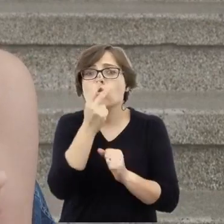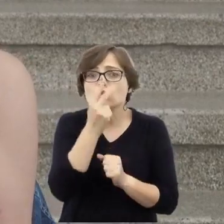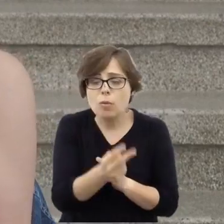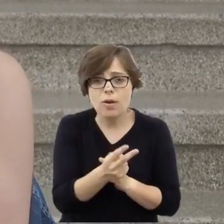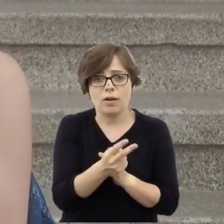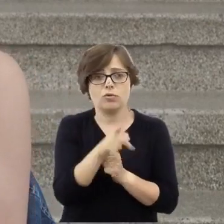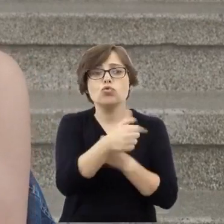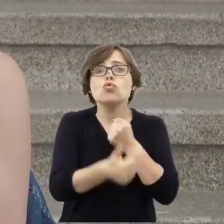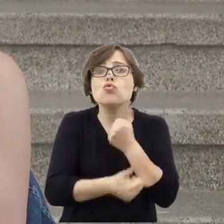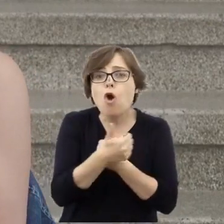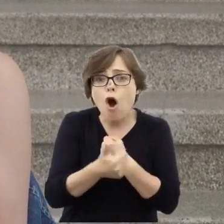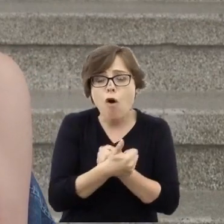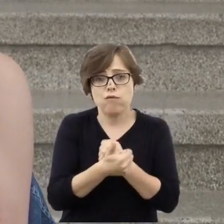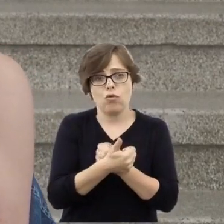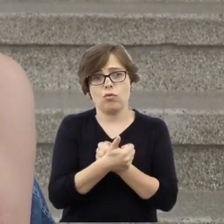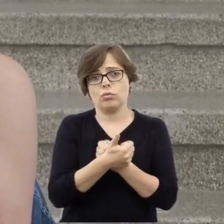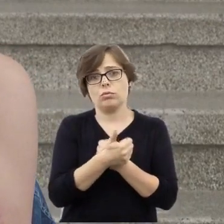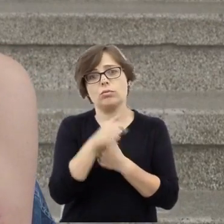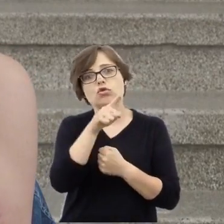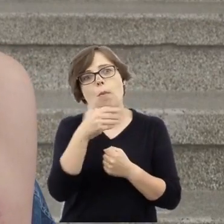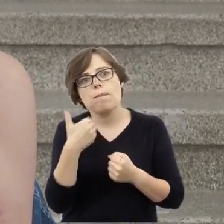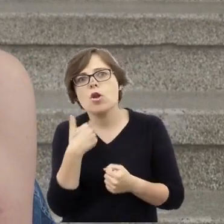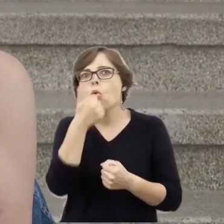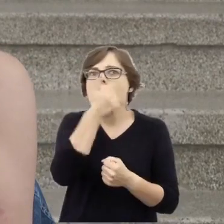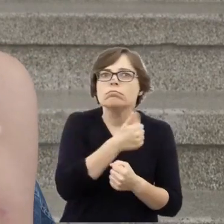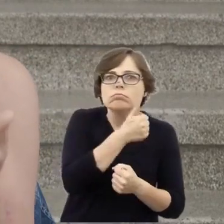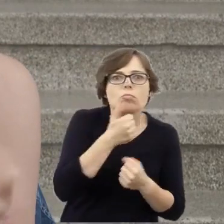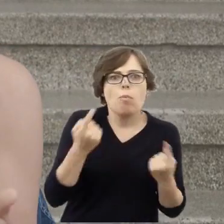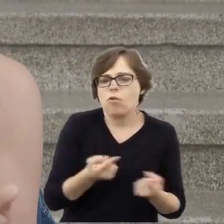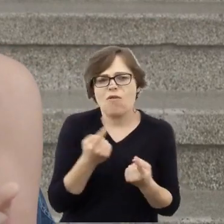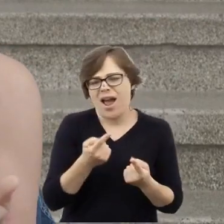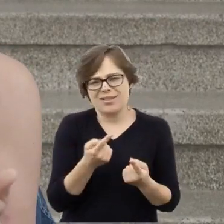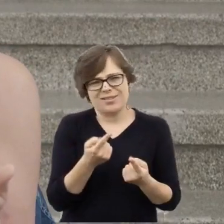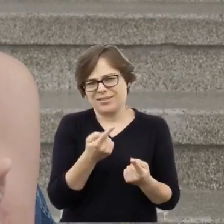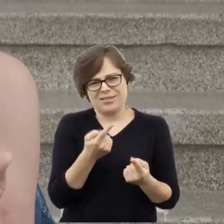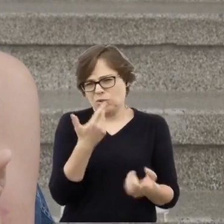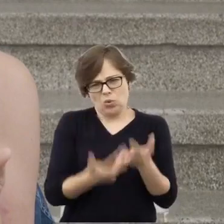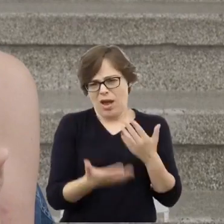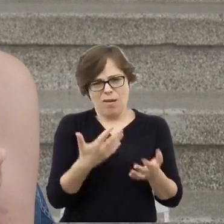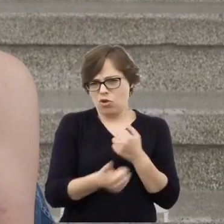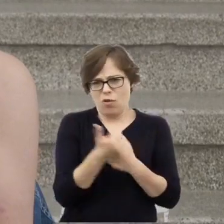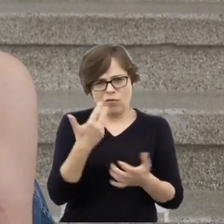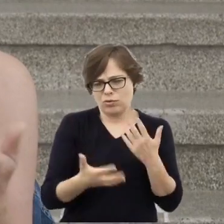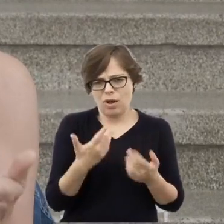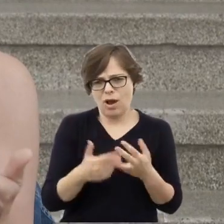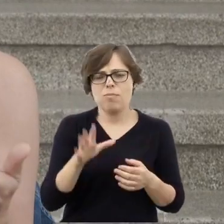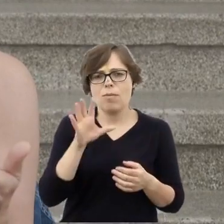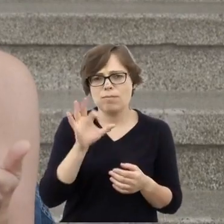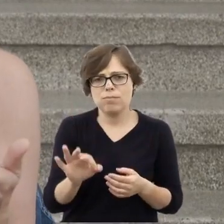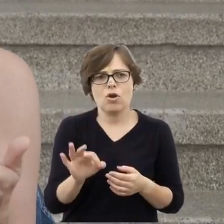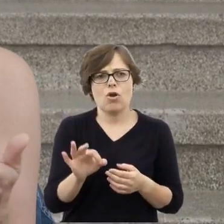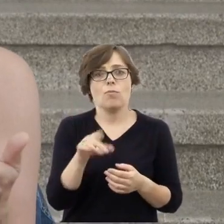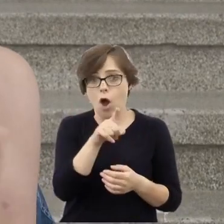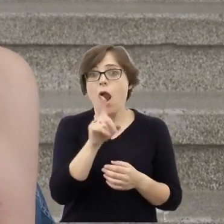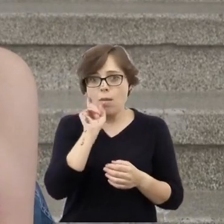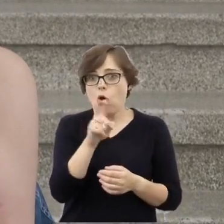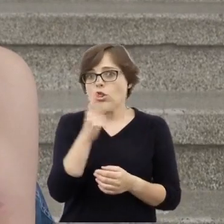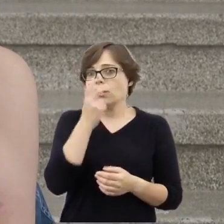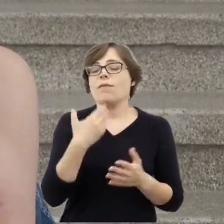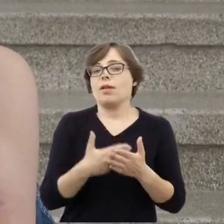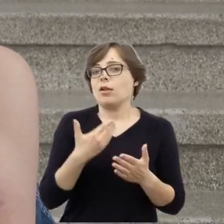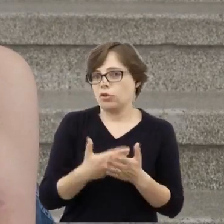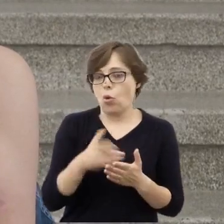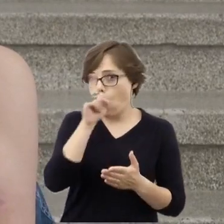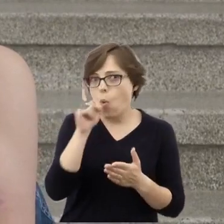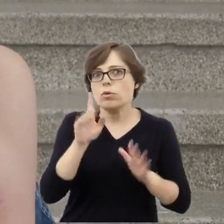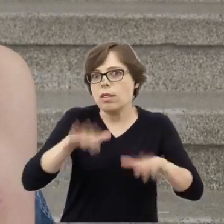dowody na te hipotezy spiskowe. One są bardzo atrakcyjne, ponieważ hipoteza spiskowa po pierwsze